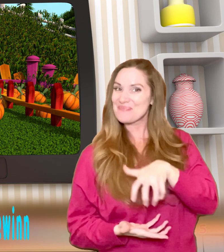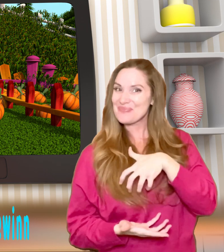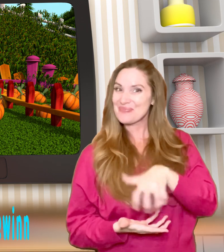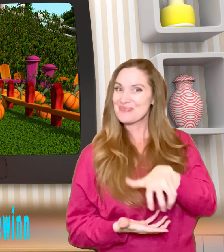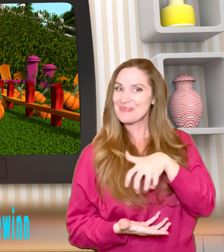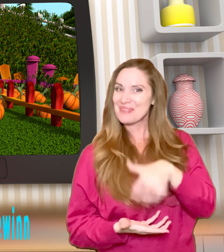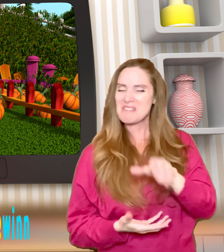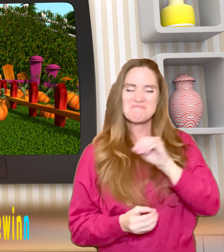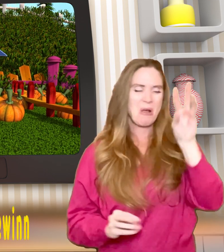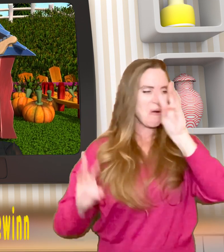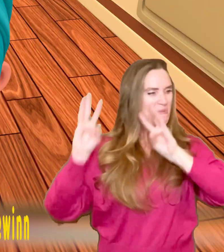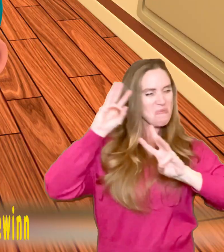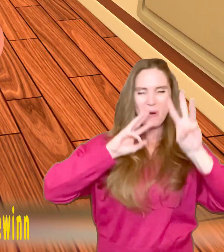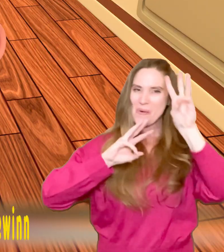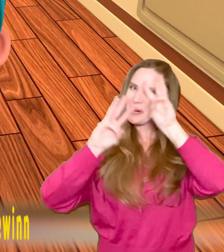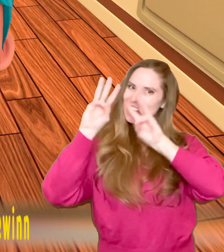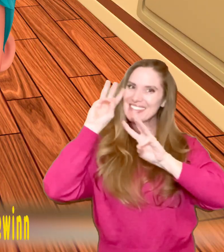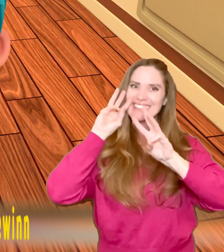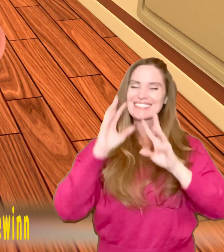ist mein Hauptgewinn.